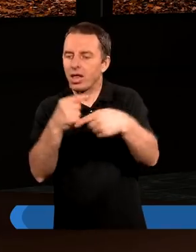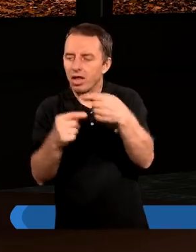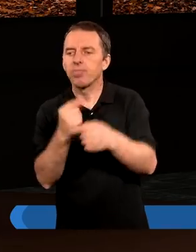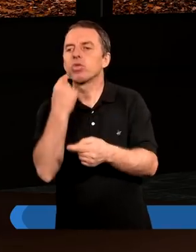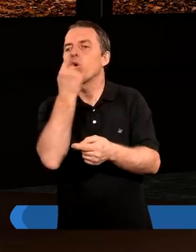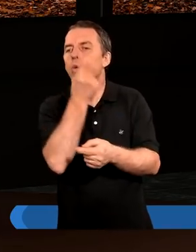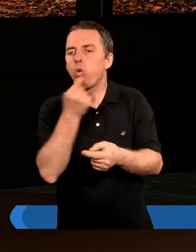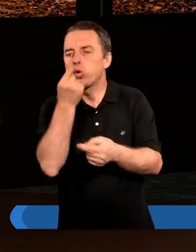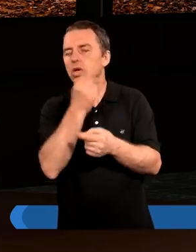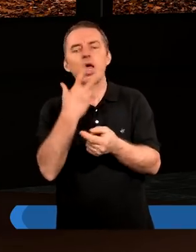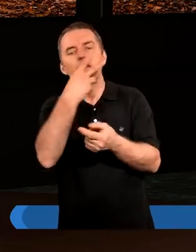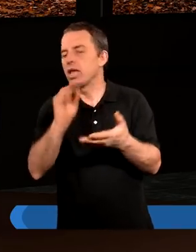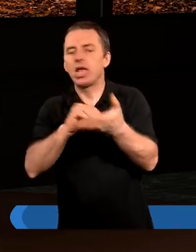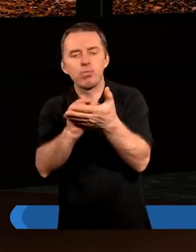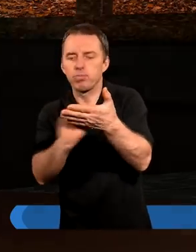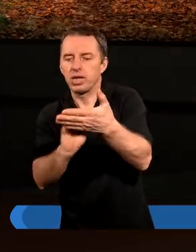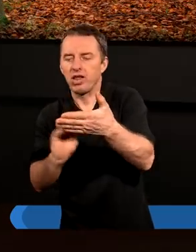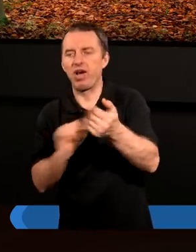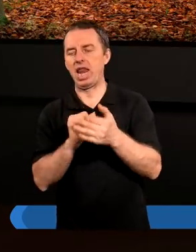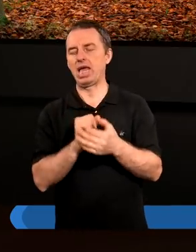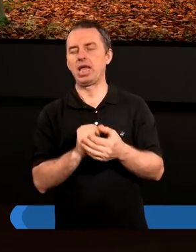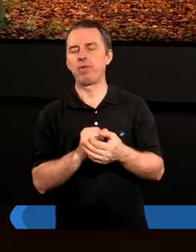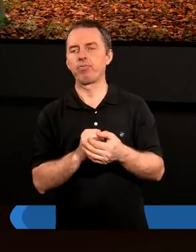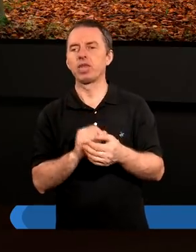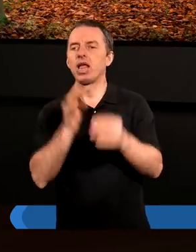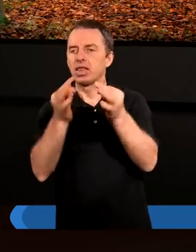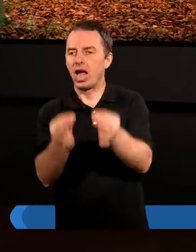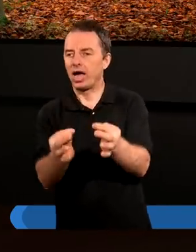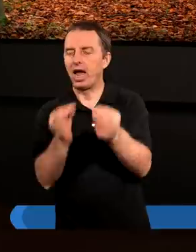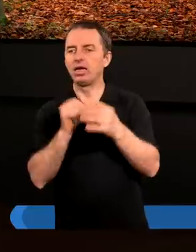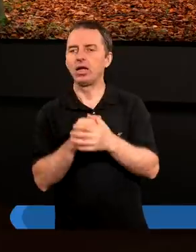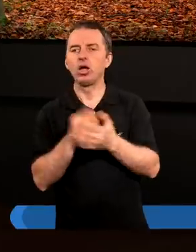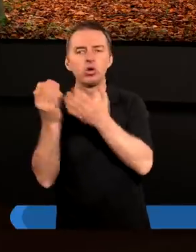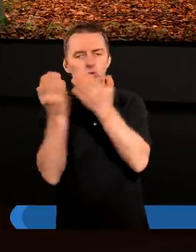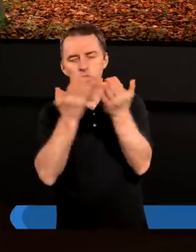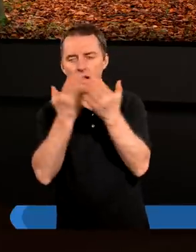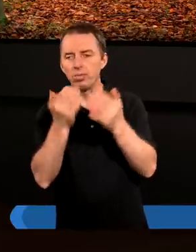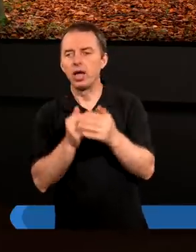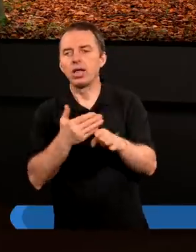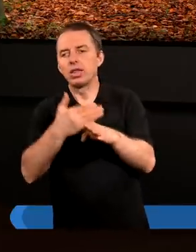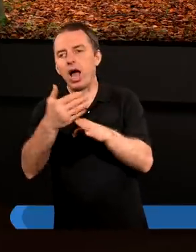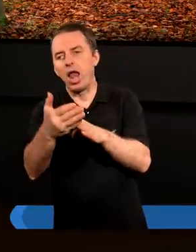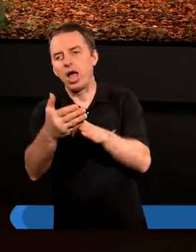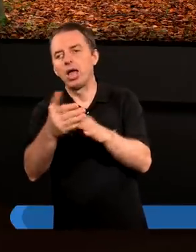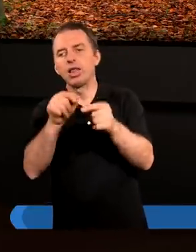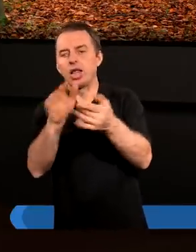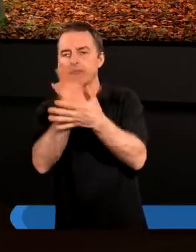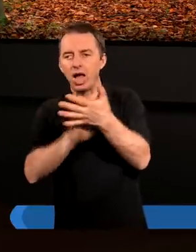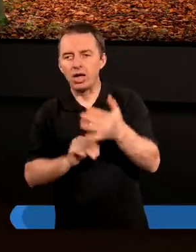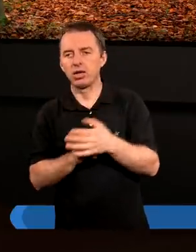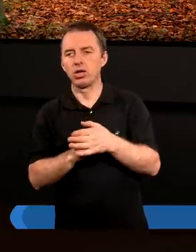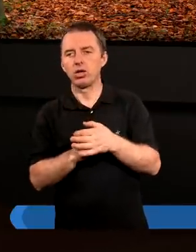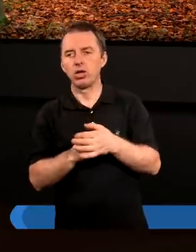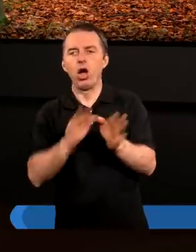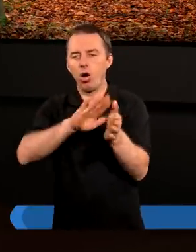ustnej, nie spisanej, tylko ustnej. I teraz czytamy dalej ten tekst,